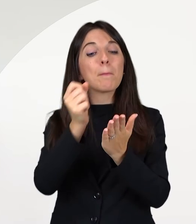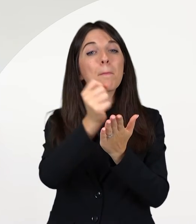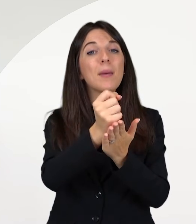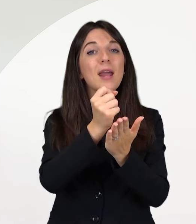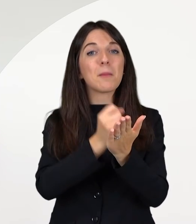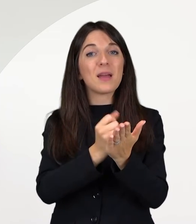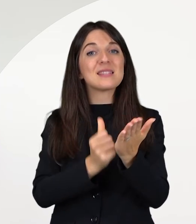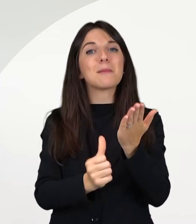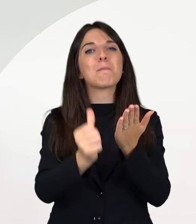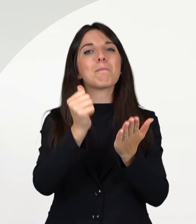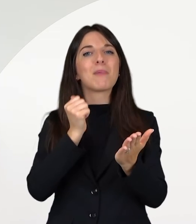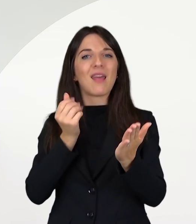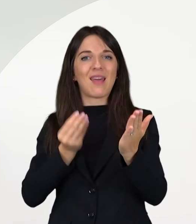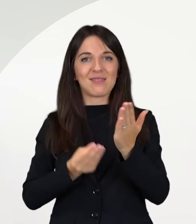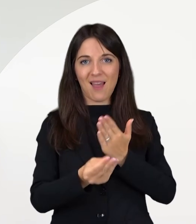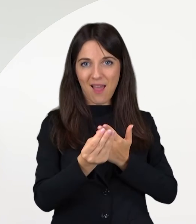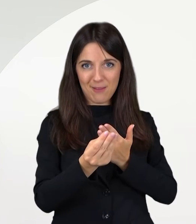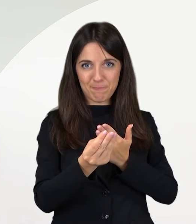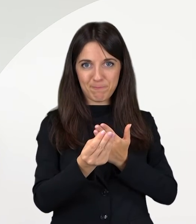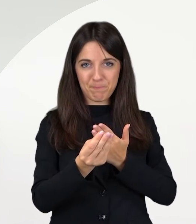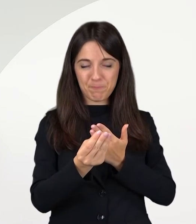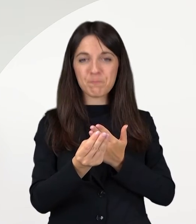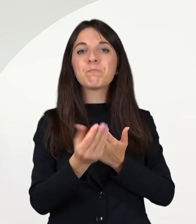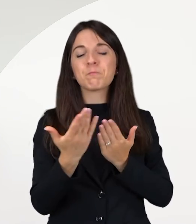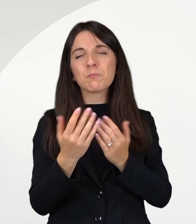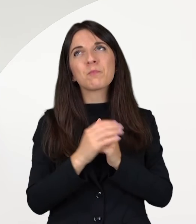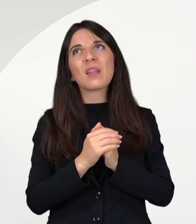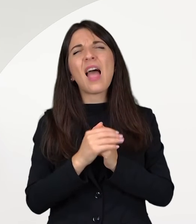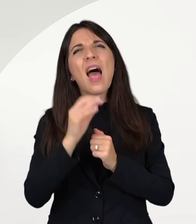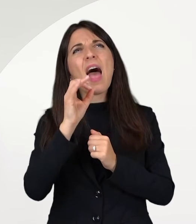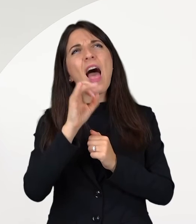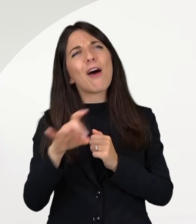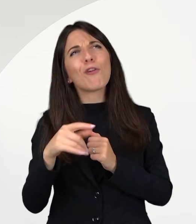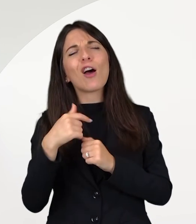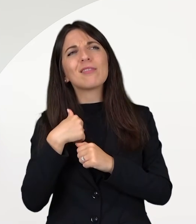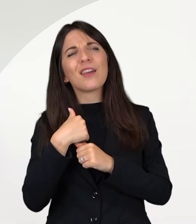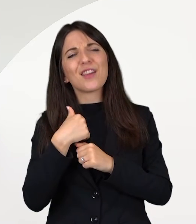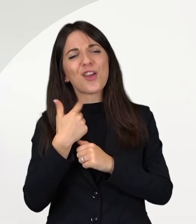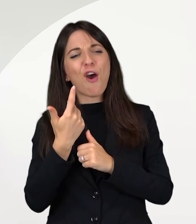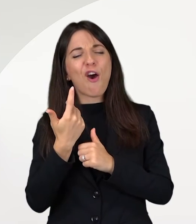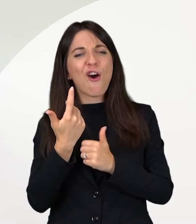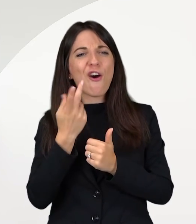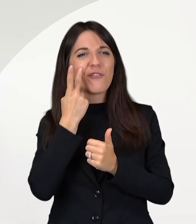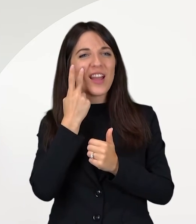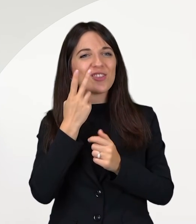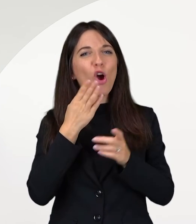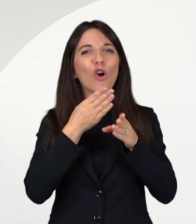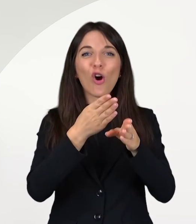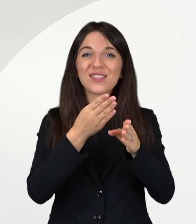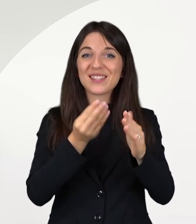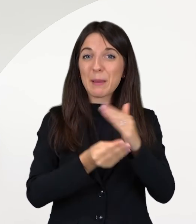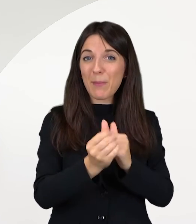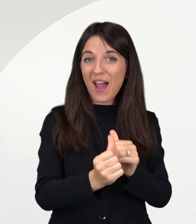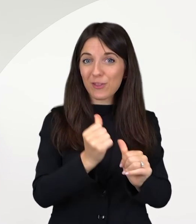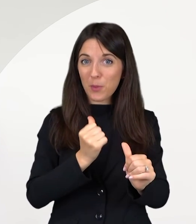tutela a favore delle donne è quella dei permessi per i natali.